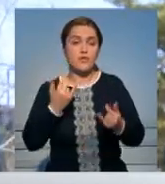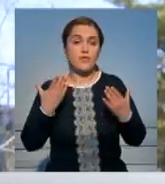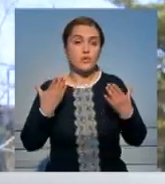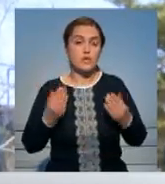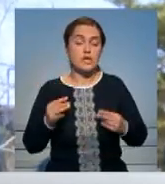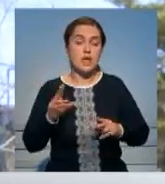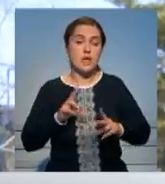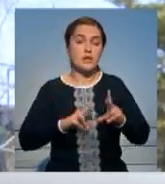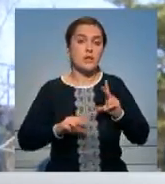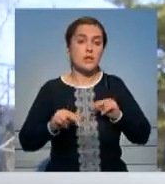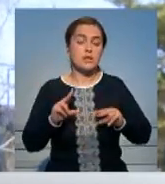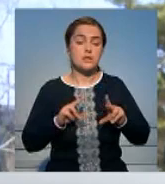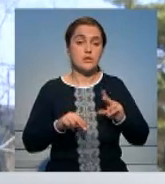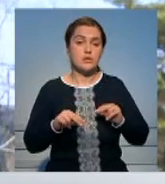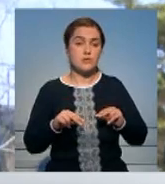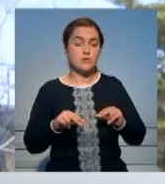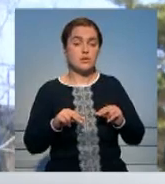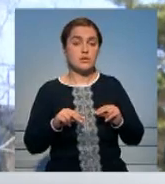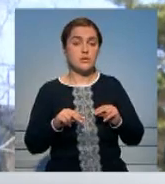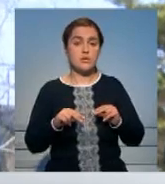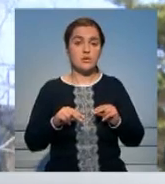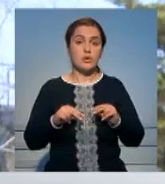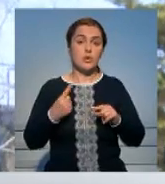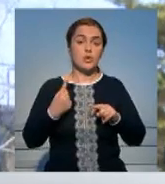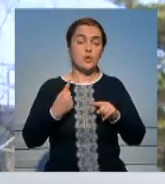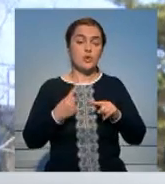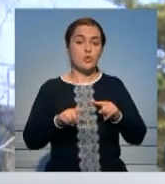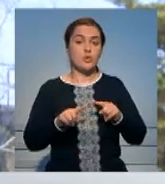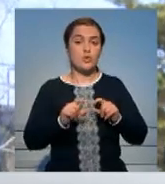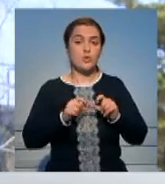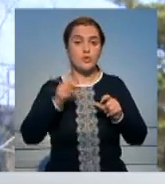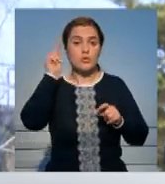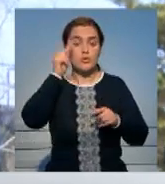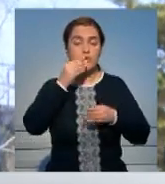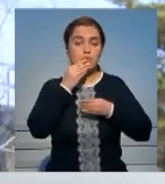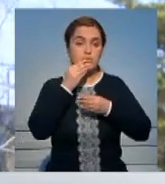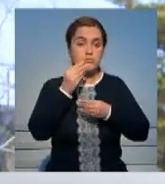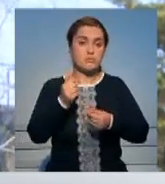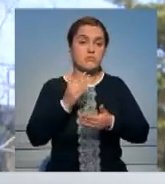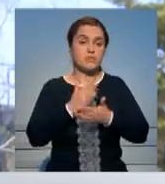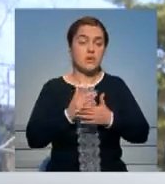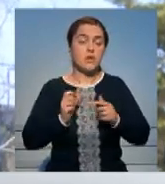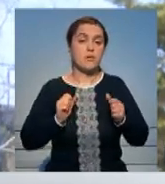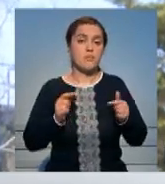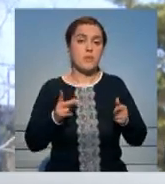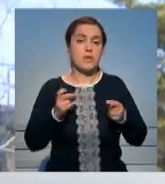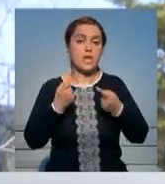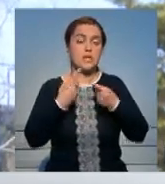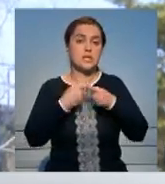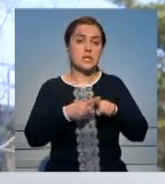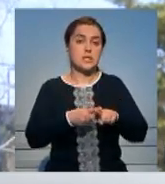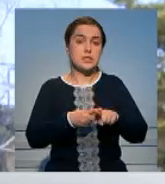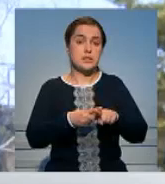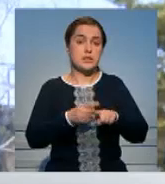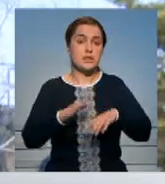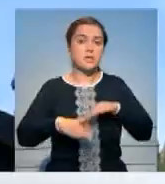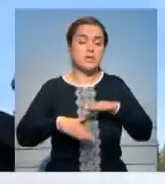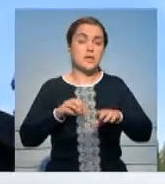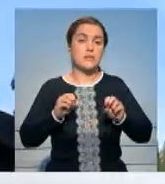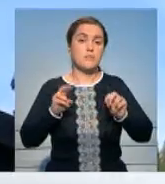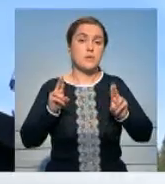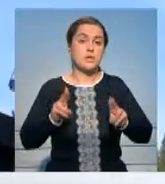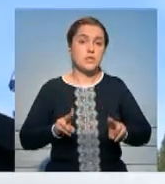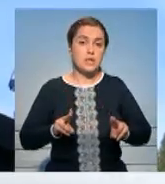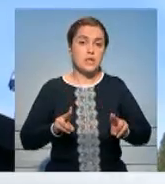надеюсь, что другие ученики тоже смотивированы поступать на технические специальности.